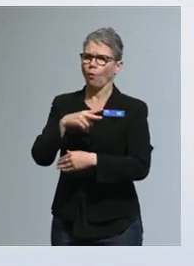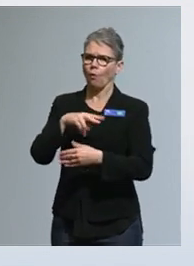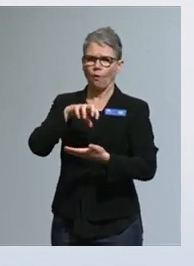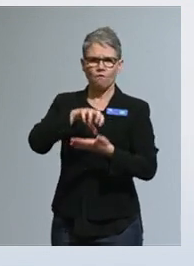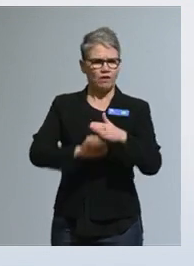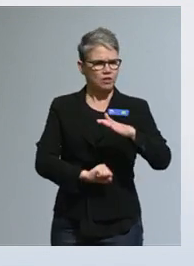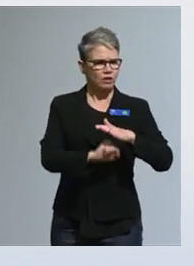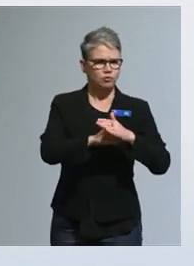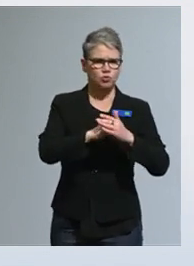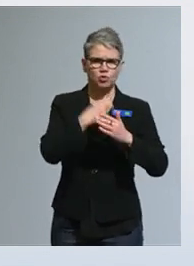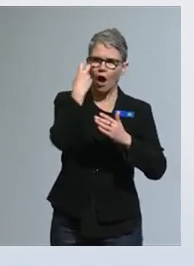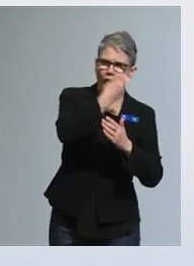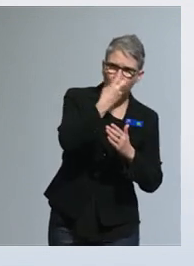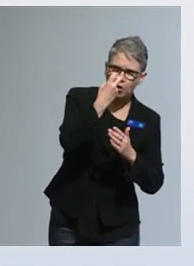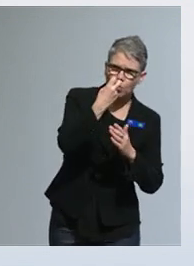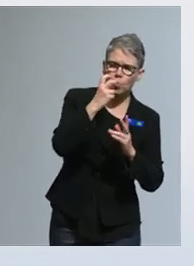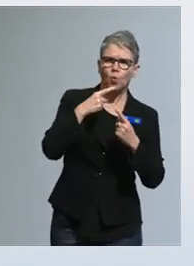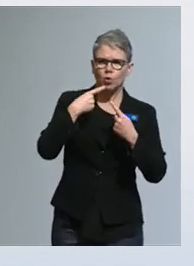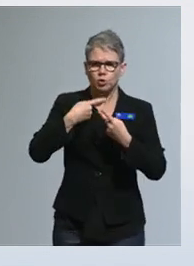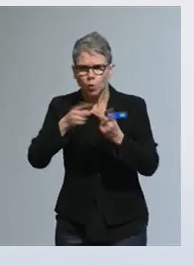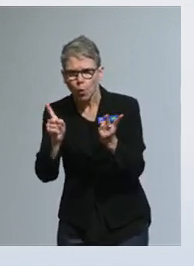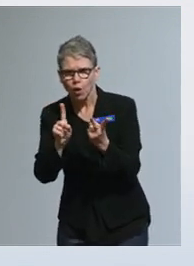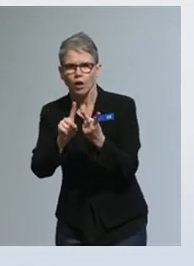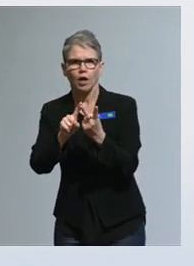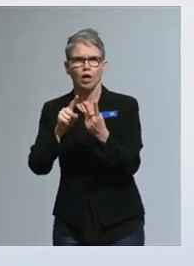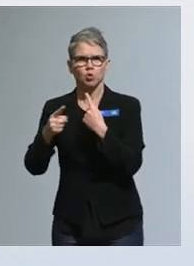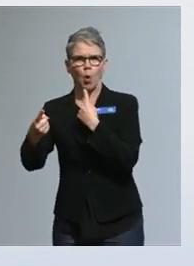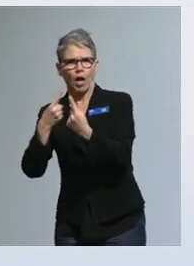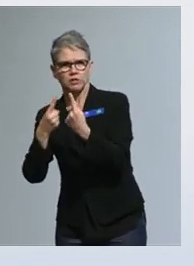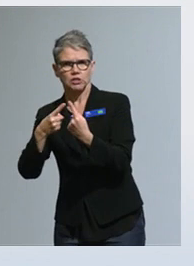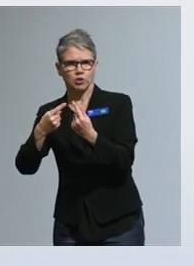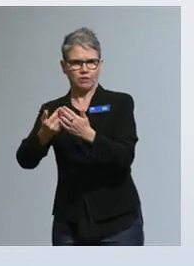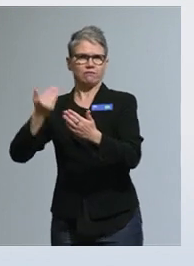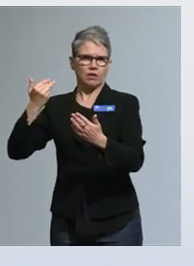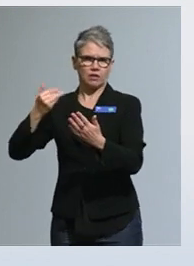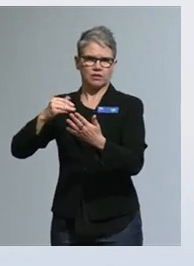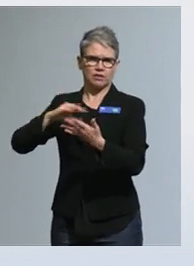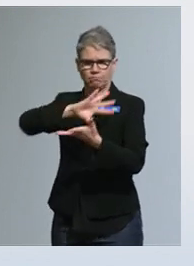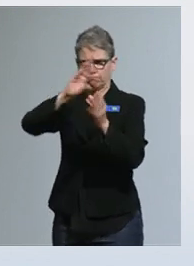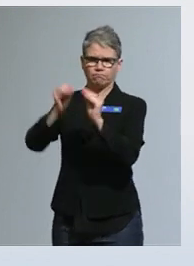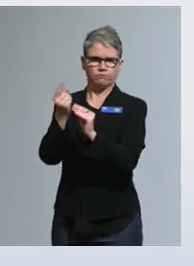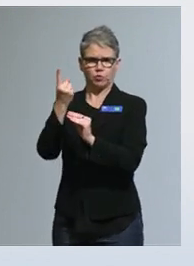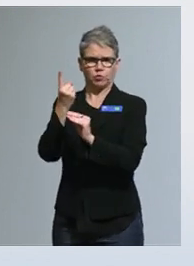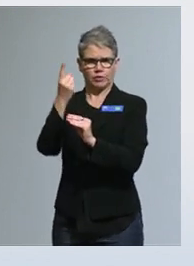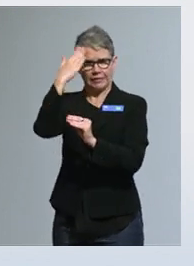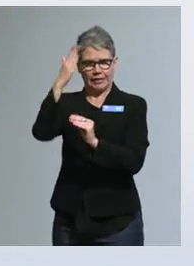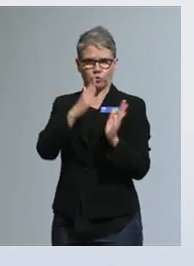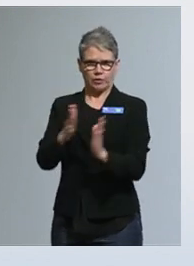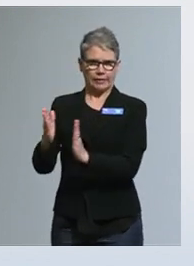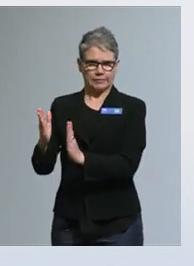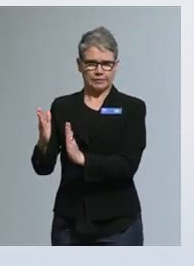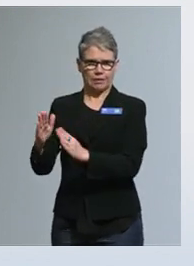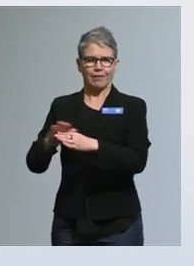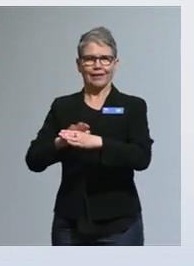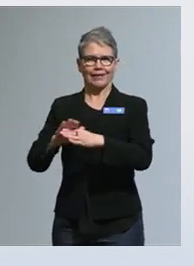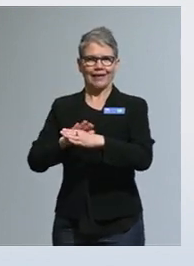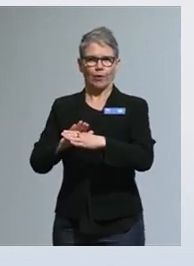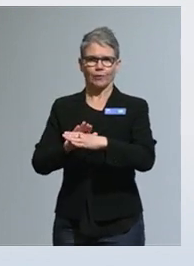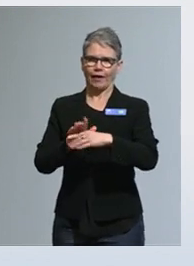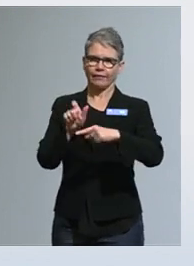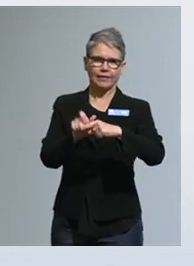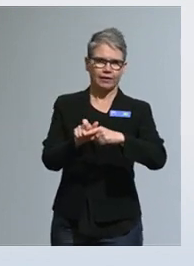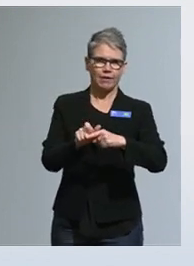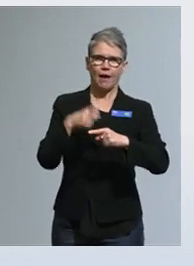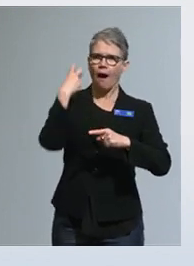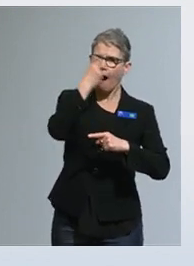julkaisemiseen ja asiointiin. Käytämme siitä termiä avustuksia,